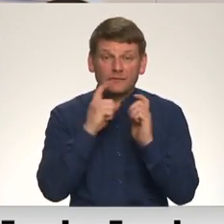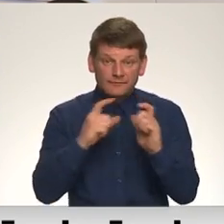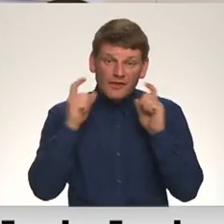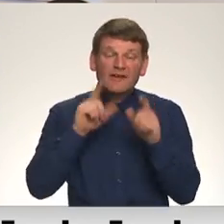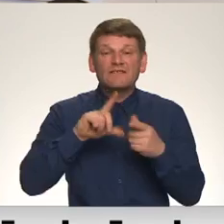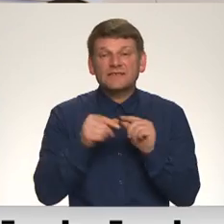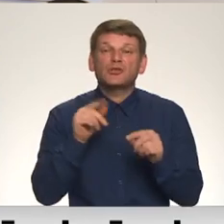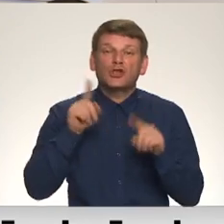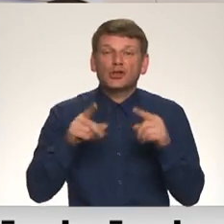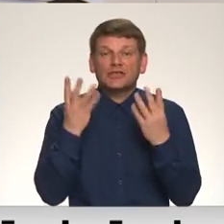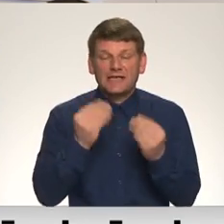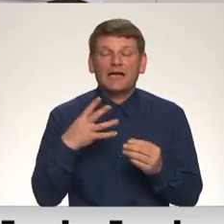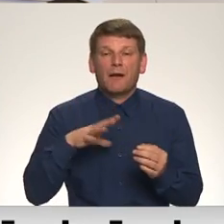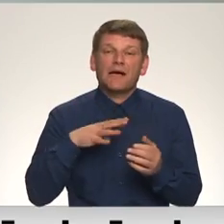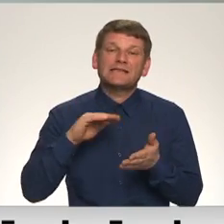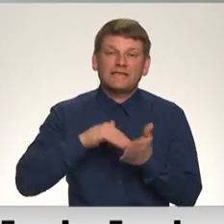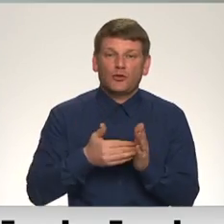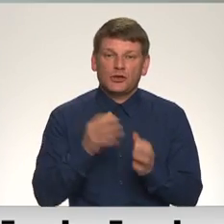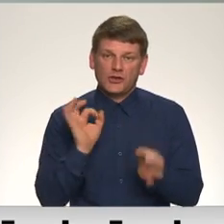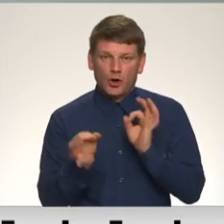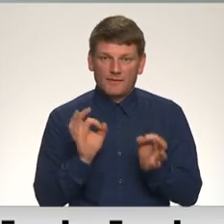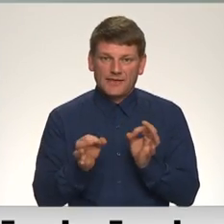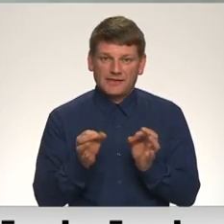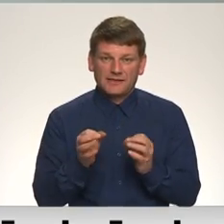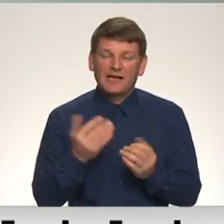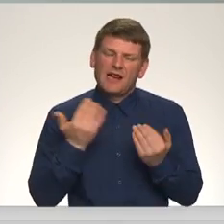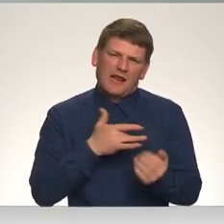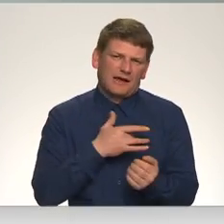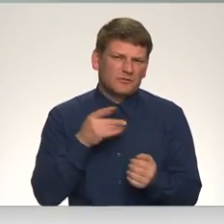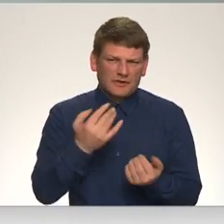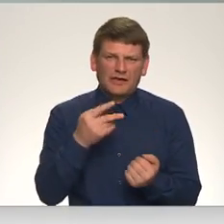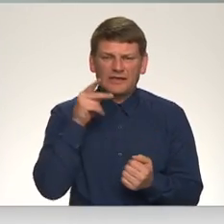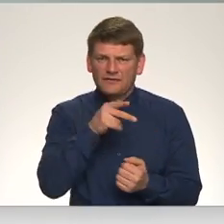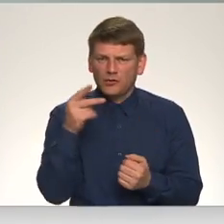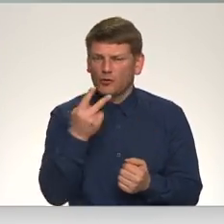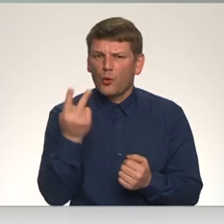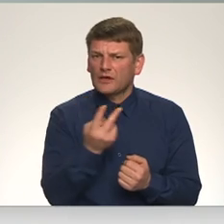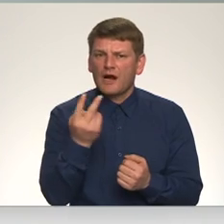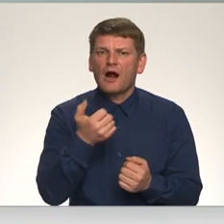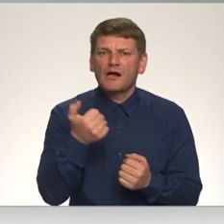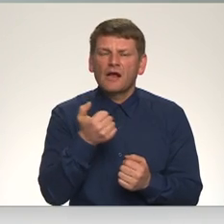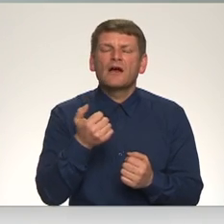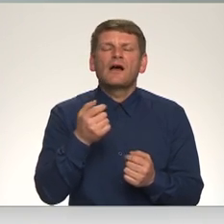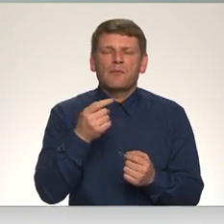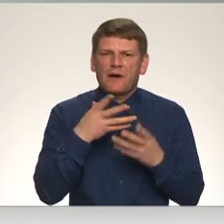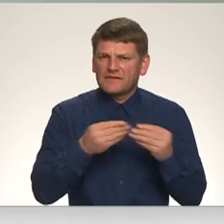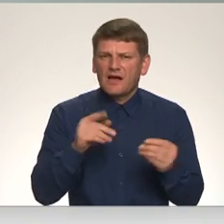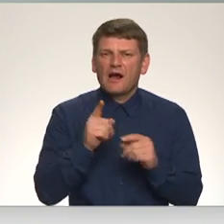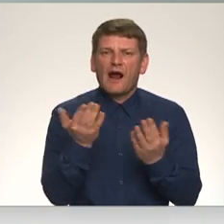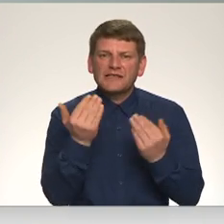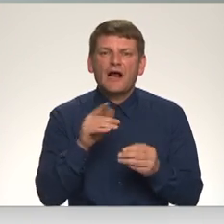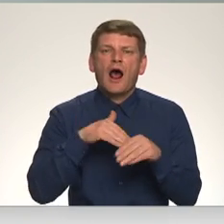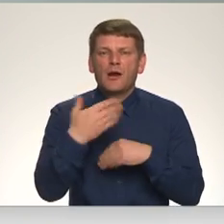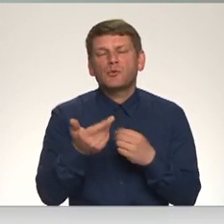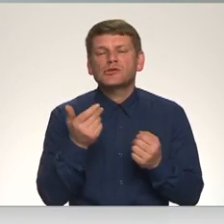dienas, kamēr situācija normalizējas. Laikam, nu tagad, 2022. gadu pavasarī, akal kādam, tieksim, tur aicināt ārpus